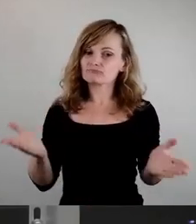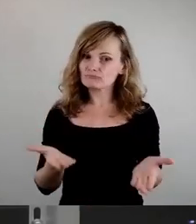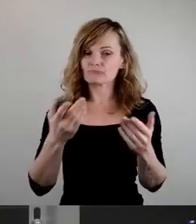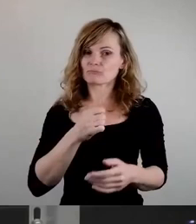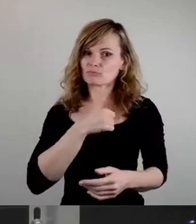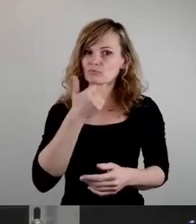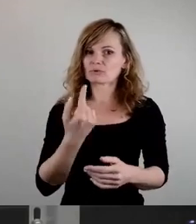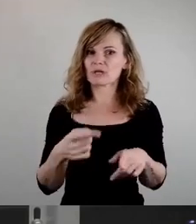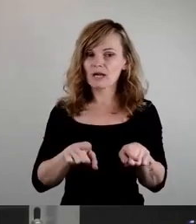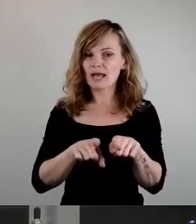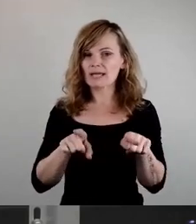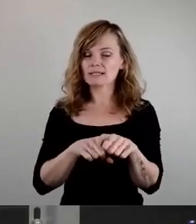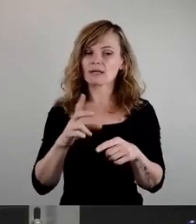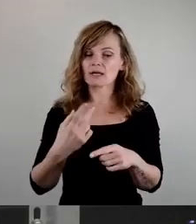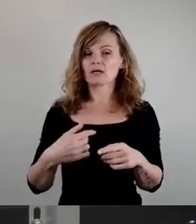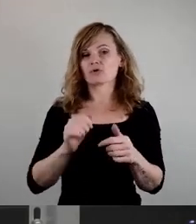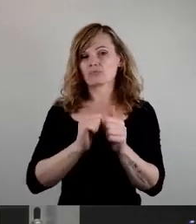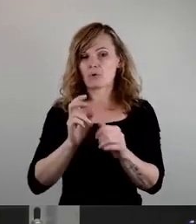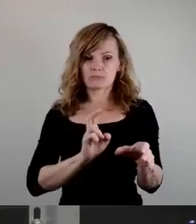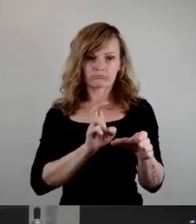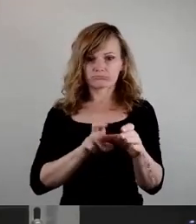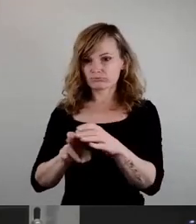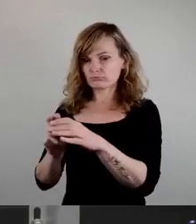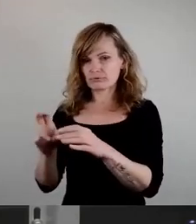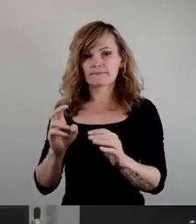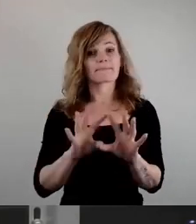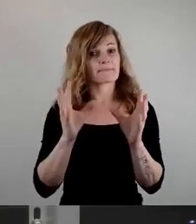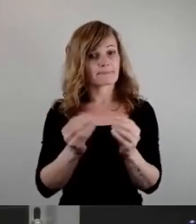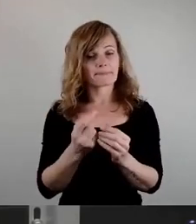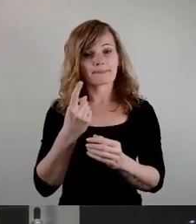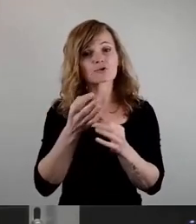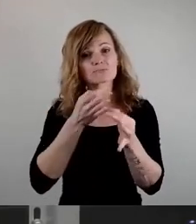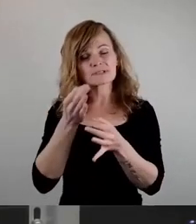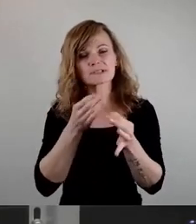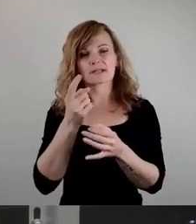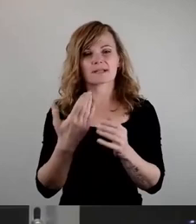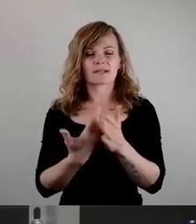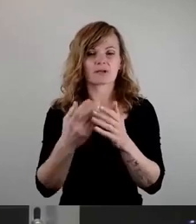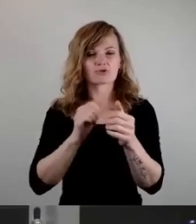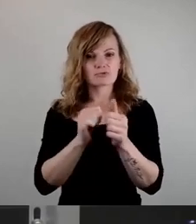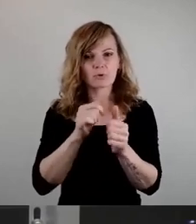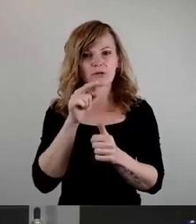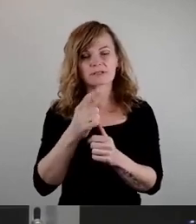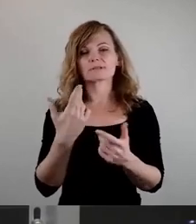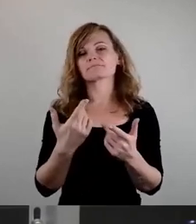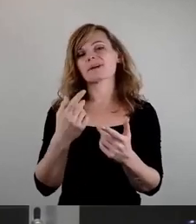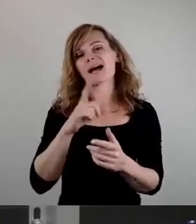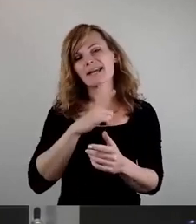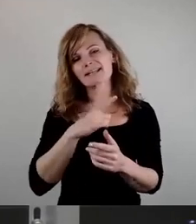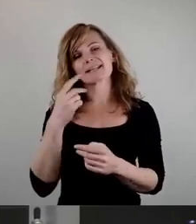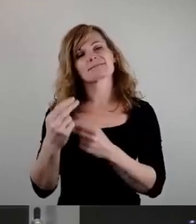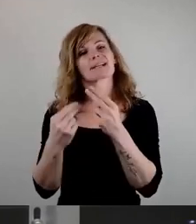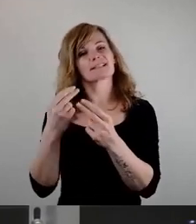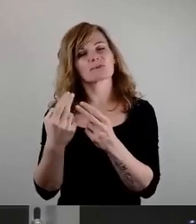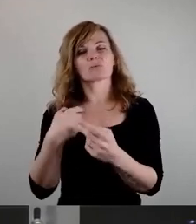gleichermaßen an Sport teilzunehmen und zwar insbesondere auch an jenem Sport, der traditionell als männlich